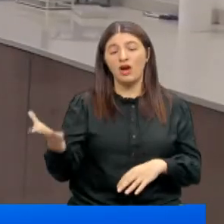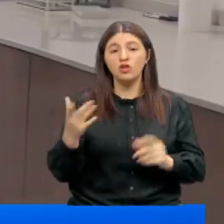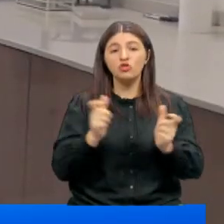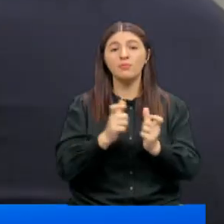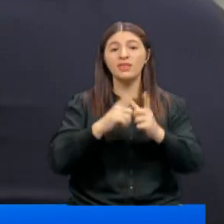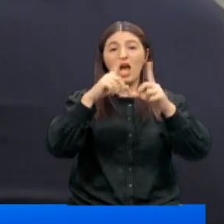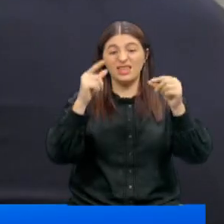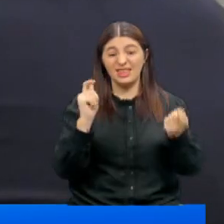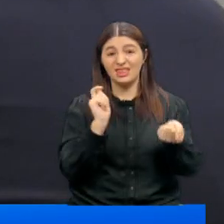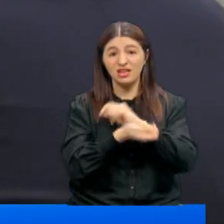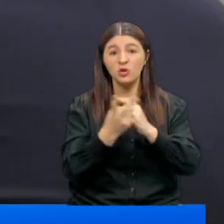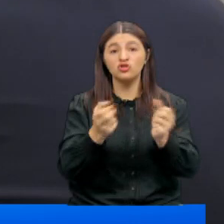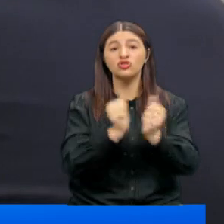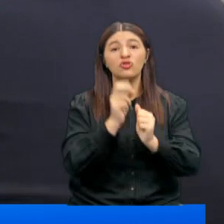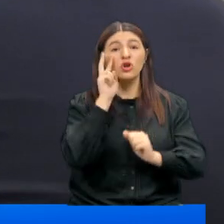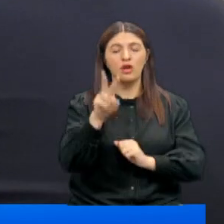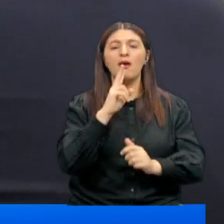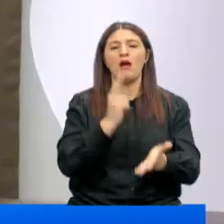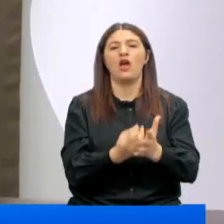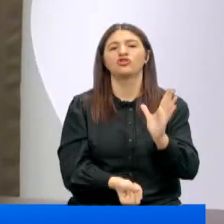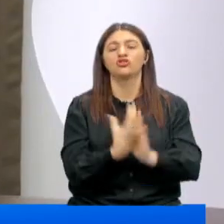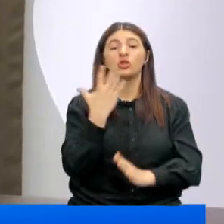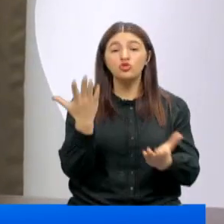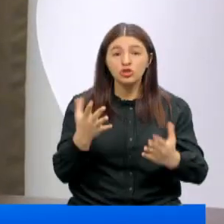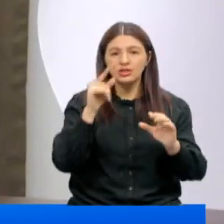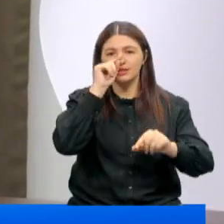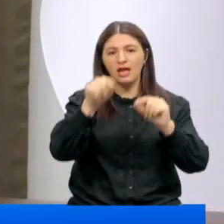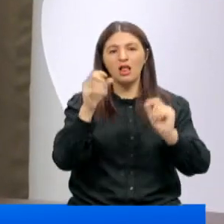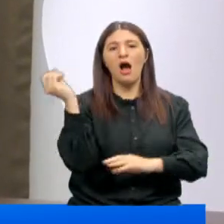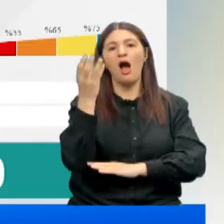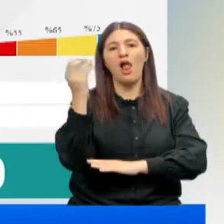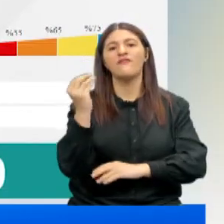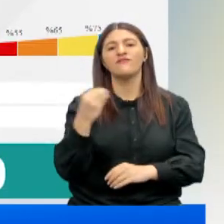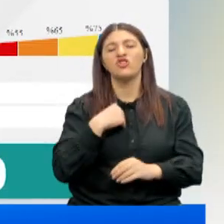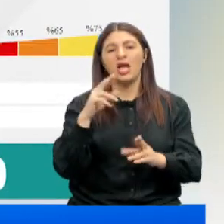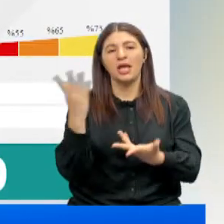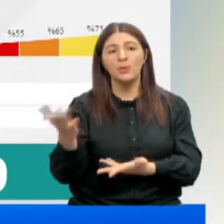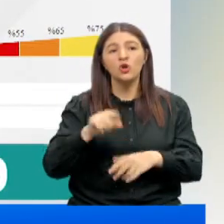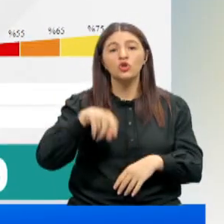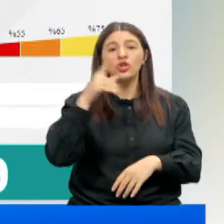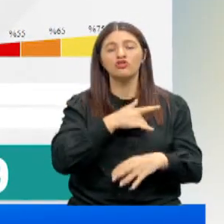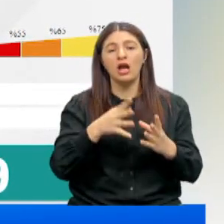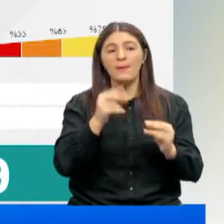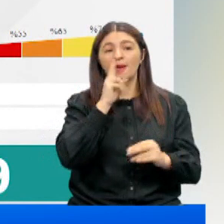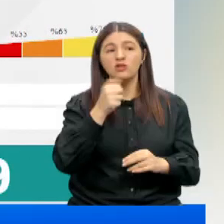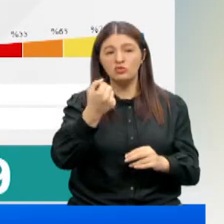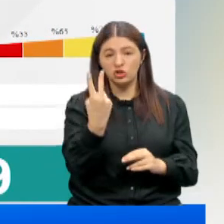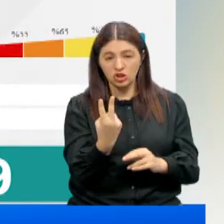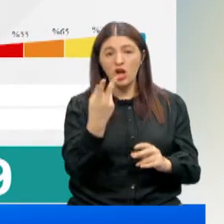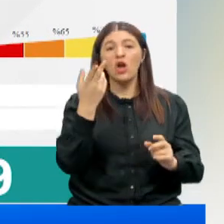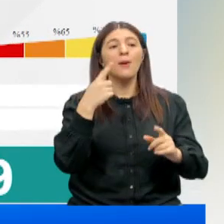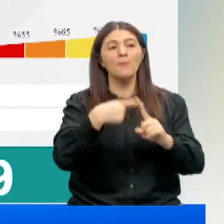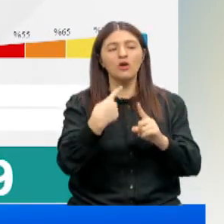Toplantıdan haritayı değiştirme, çift dozu gösterme kararı çıktı. Çünkü salgın alarm veren seviyede. Günlük can kaybı 262,